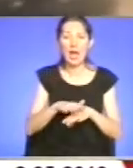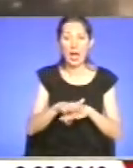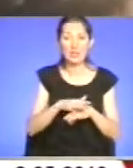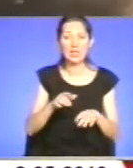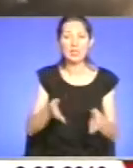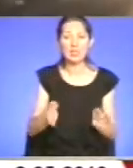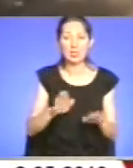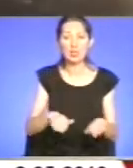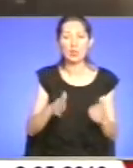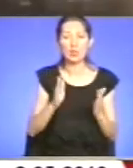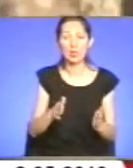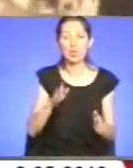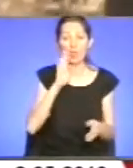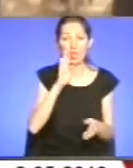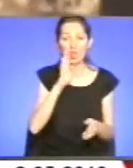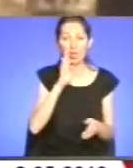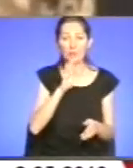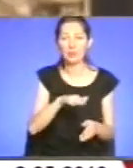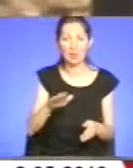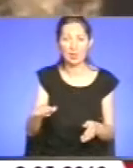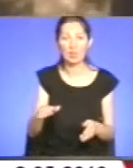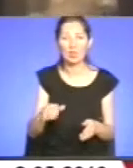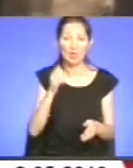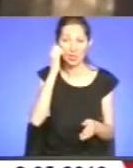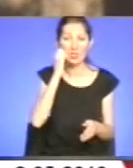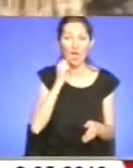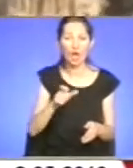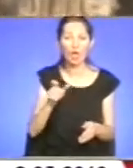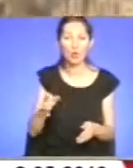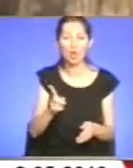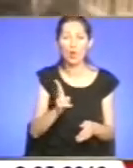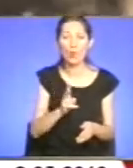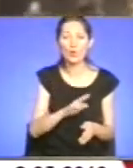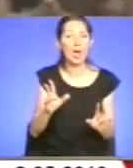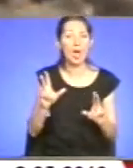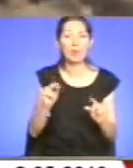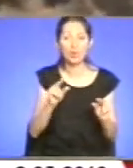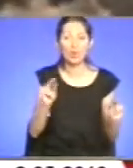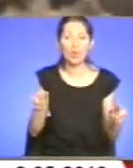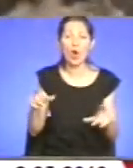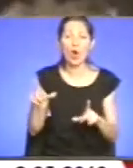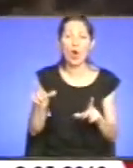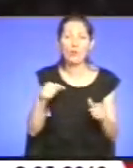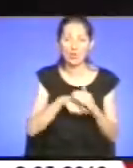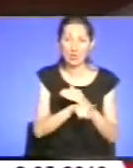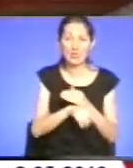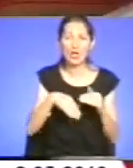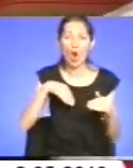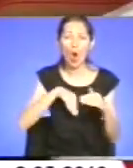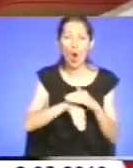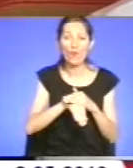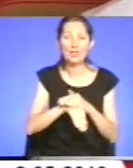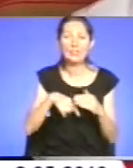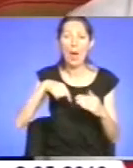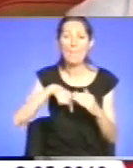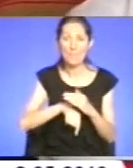залишилися переважно жінки. Діти, літні люди. Ті, кому не пощастило втекти, ховалися у підвалах, або, як